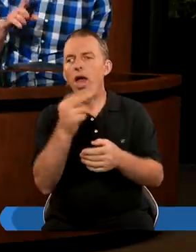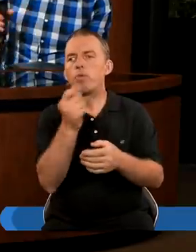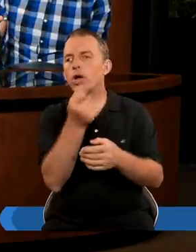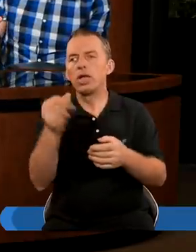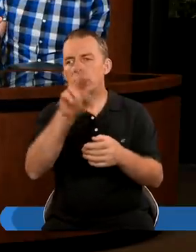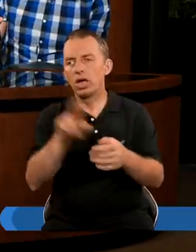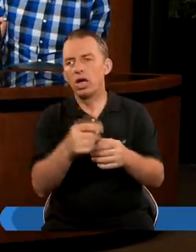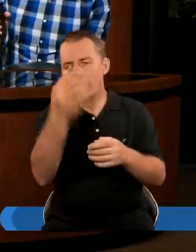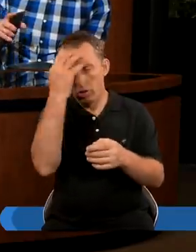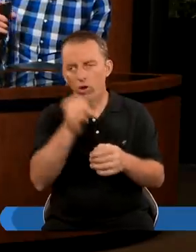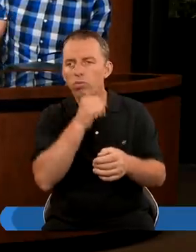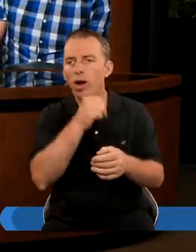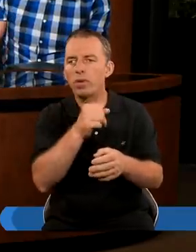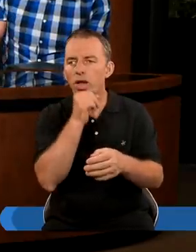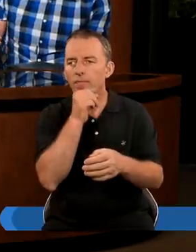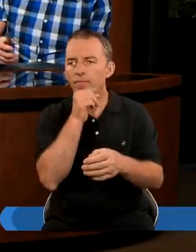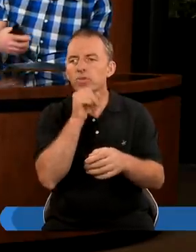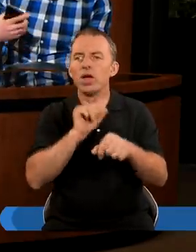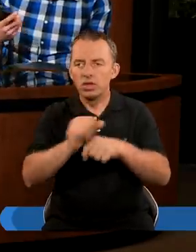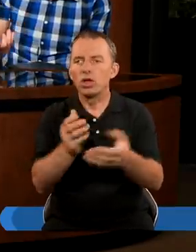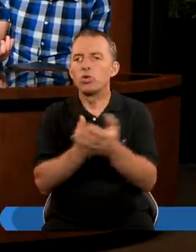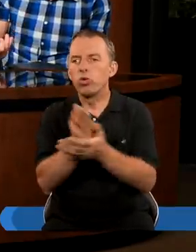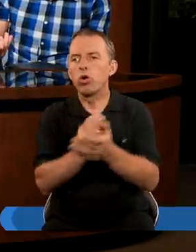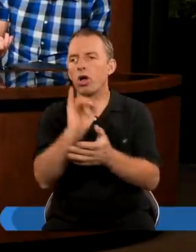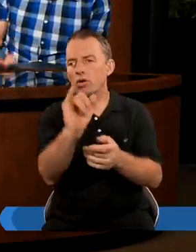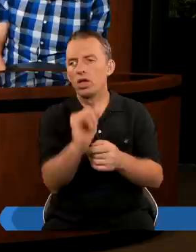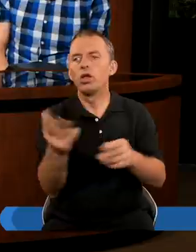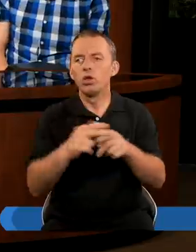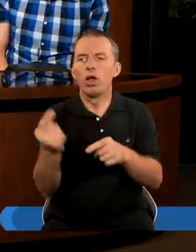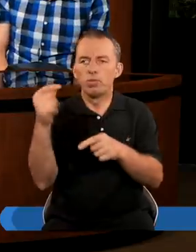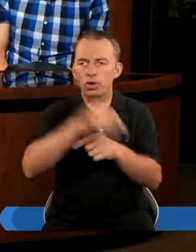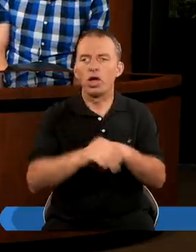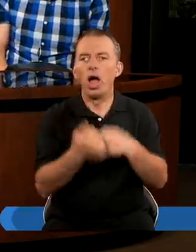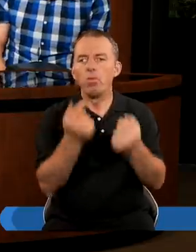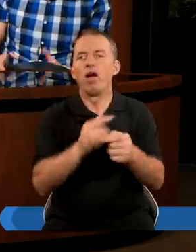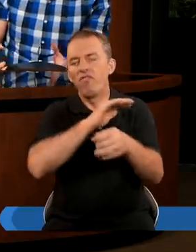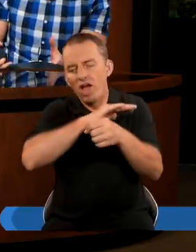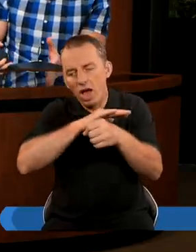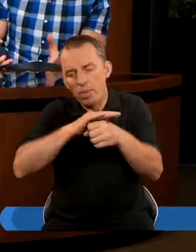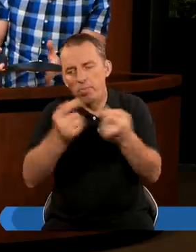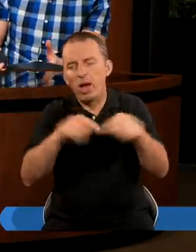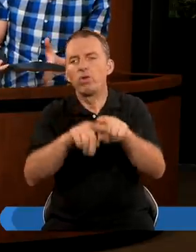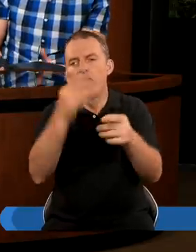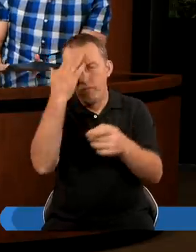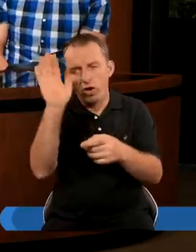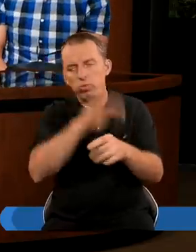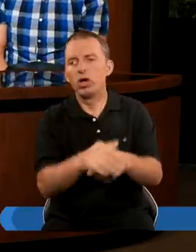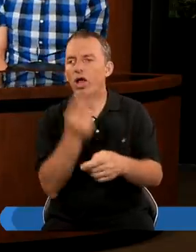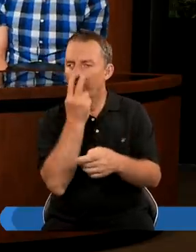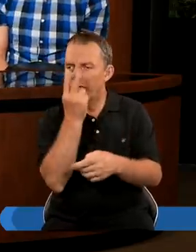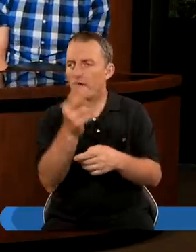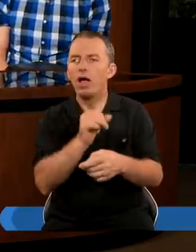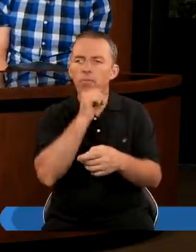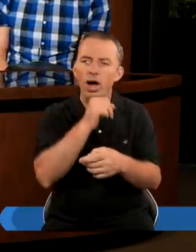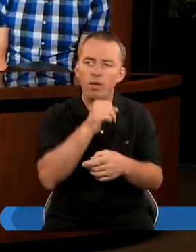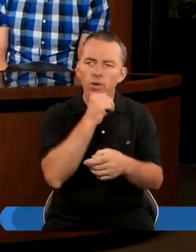Nebukadnezar Król Babiloński Jest sługą jego Który przychodzi, aby wypełnić wolę Bożą Czyli